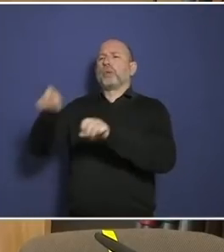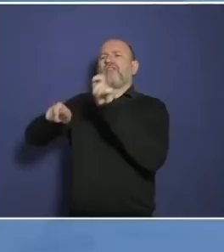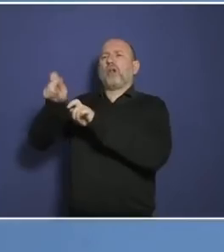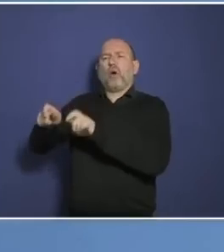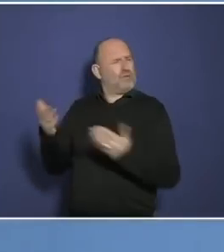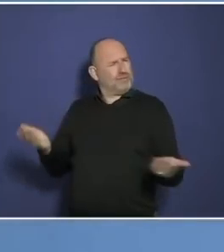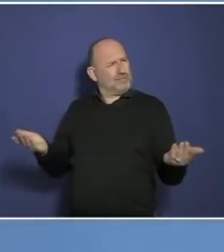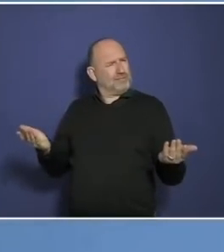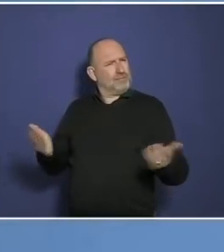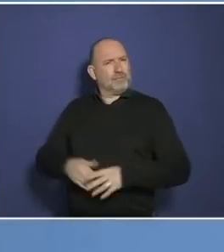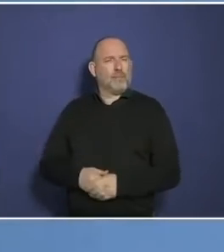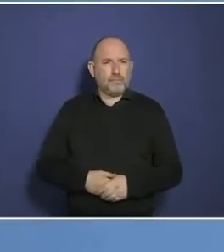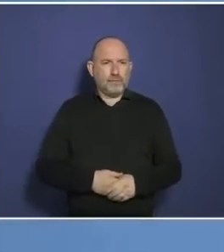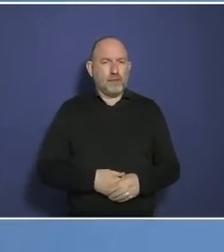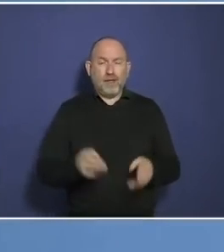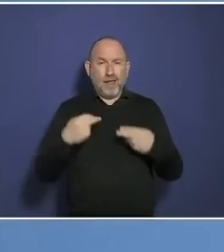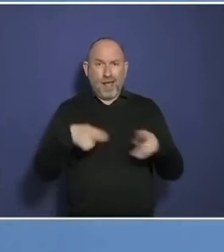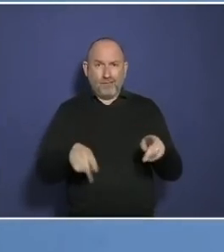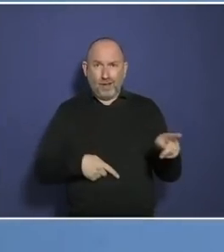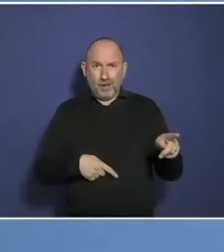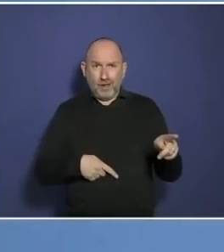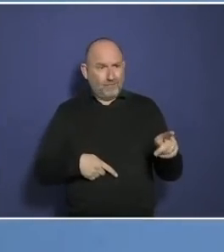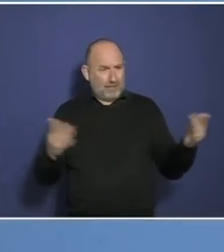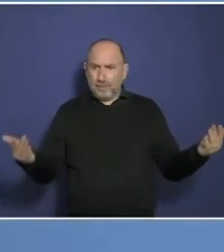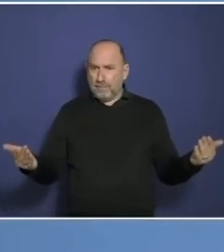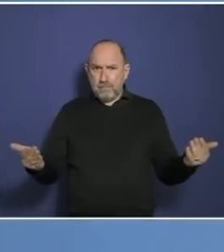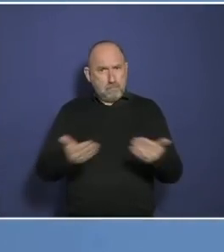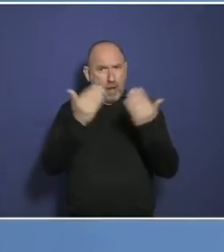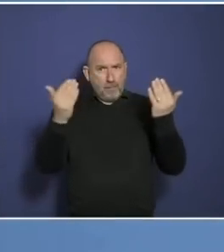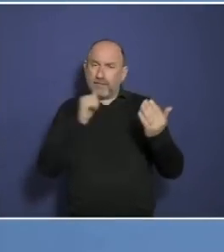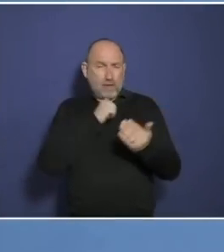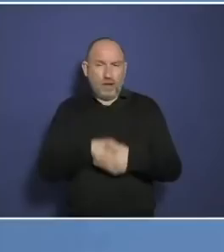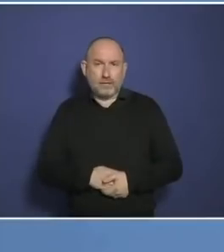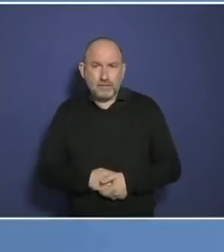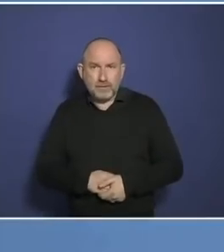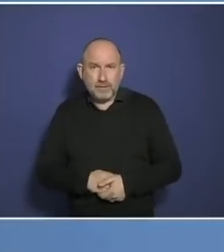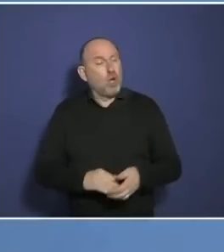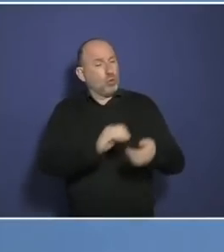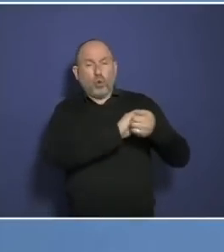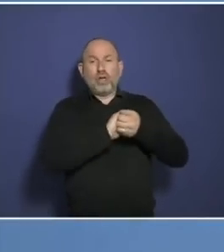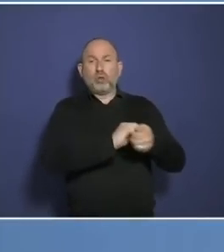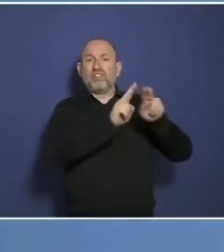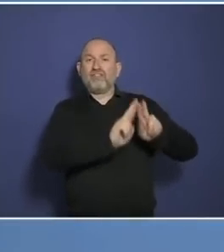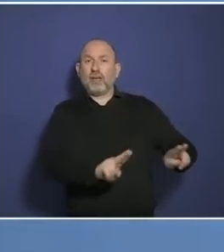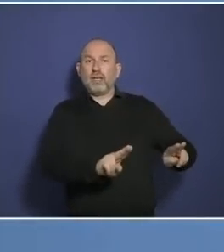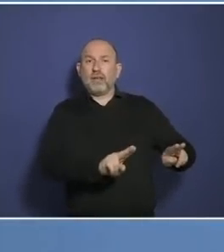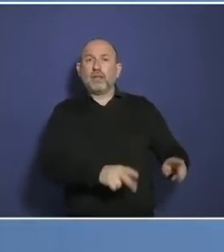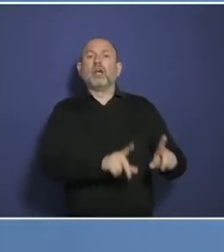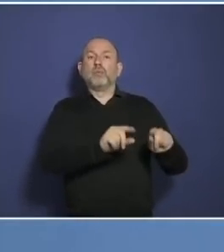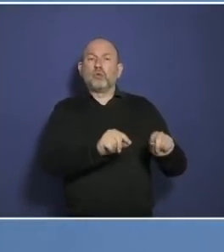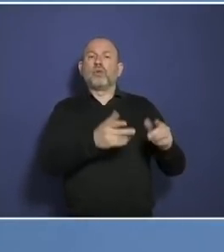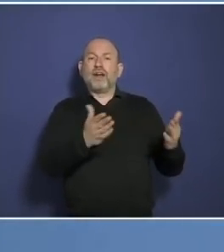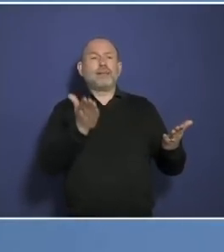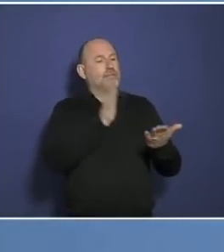Der Koalitionsfrieden steht nicht dem Schutz der Bevölkerung entgegen. Corona-Jünger unter sich. Und ich mache jetzt hier Schluss, weil es geht wirklich an die